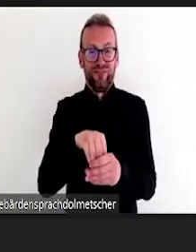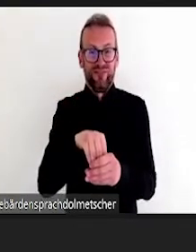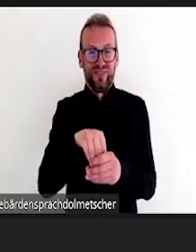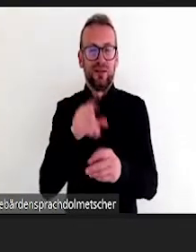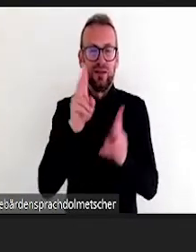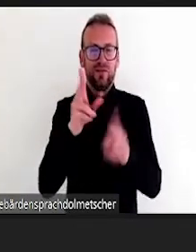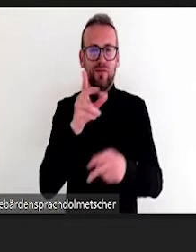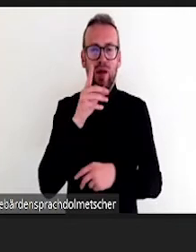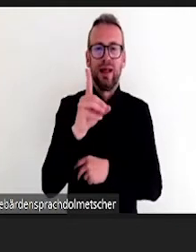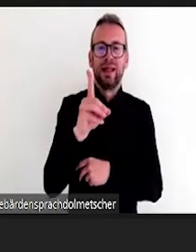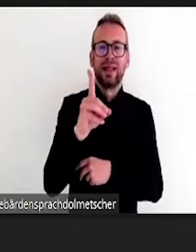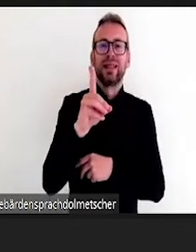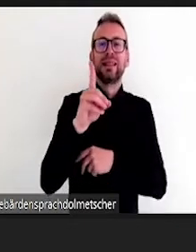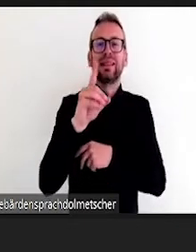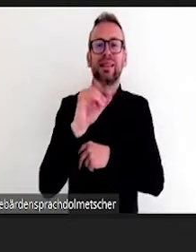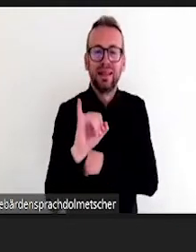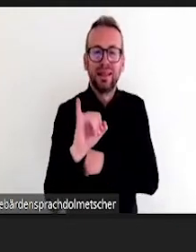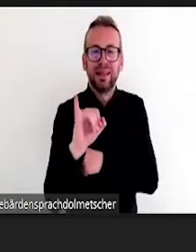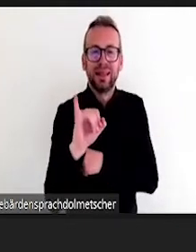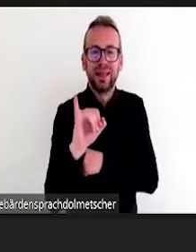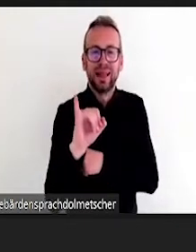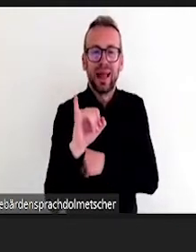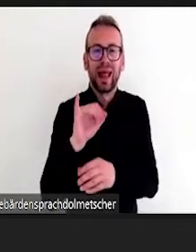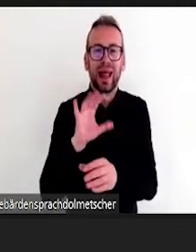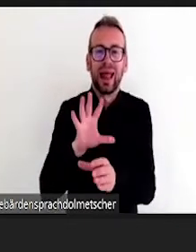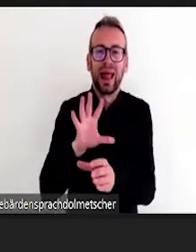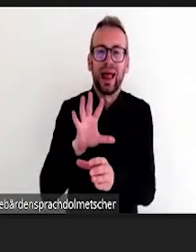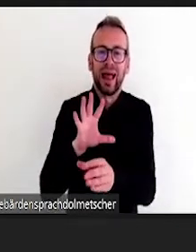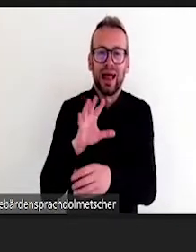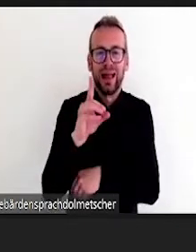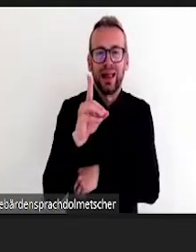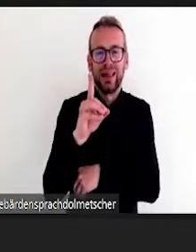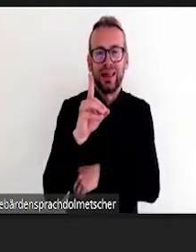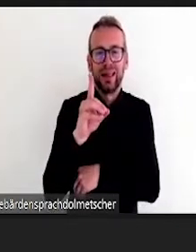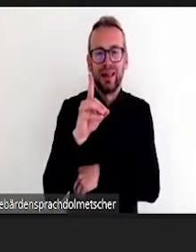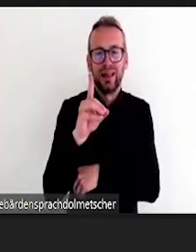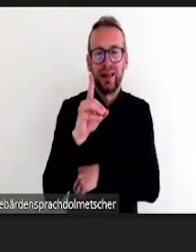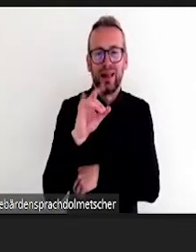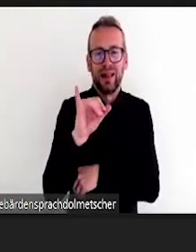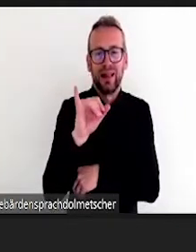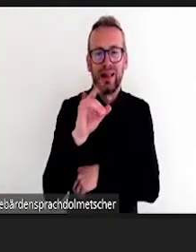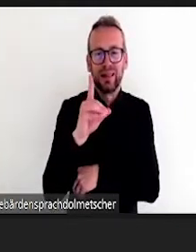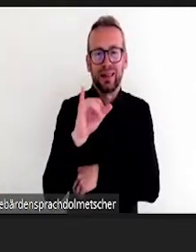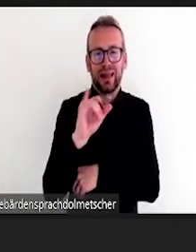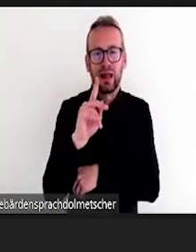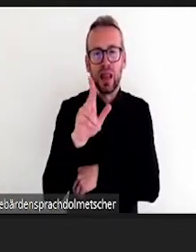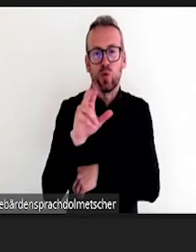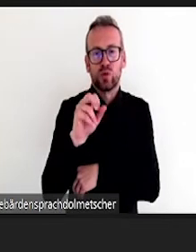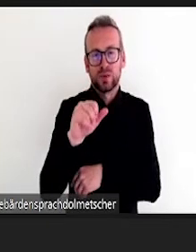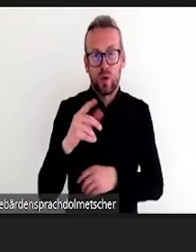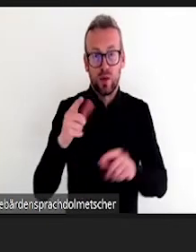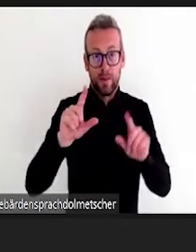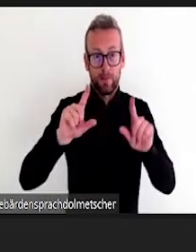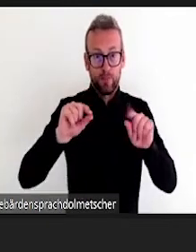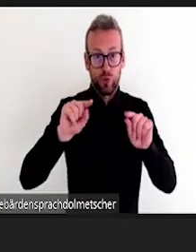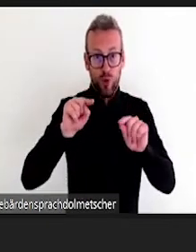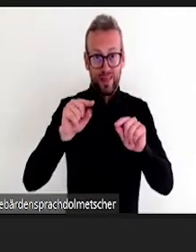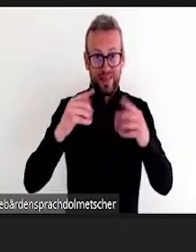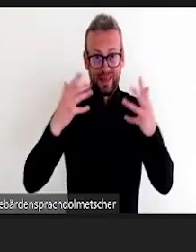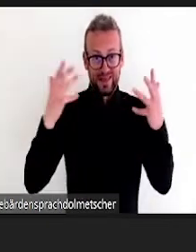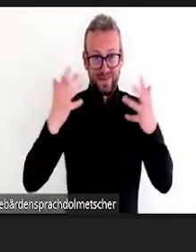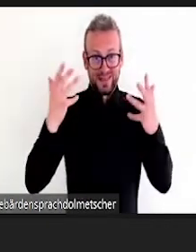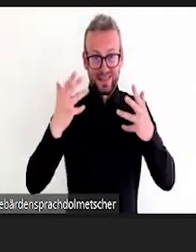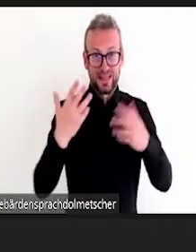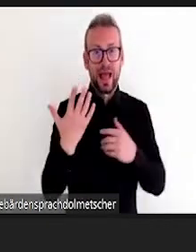Sie können sich gerne etwas tiefer einlesen. Ich habe das Ihnen hier auch verlinkt. Ich wollte mich heute damit etwas kürzer fassen, überhaupt den Begriff mal klar machen.